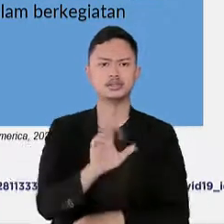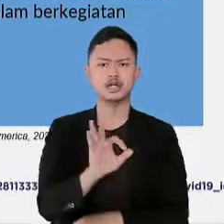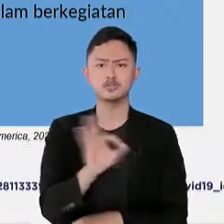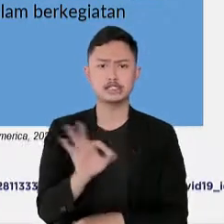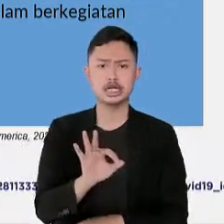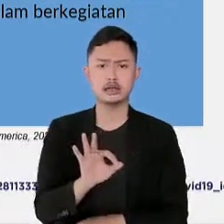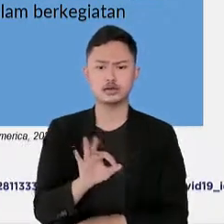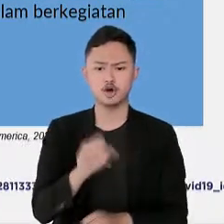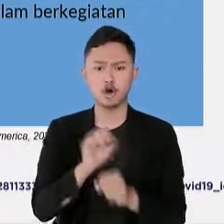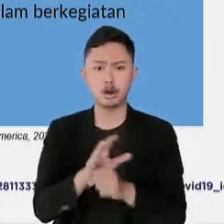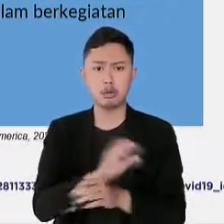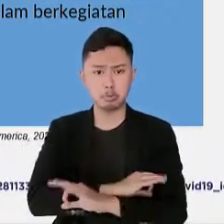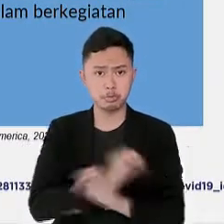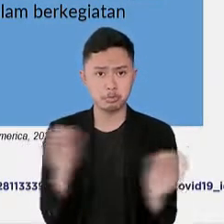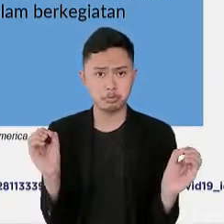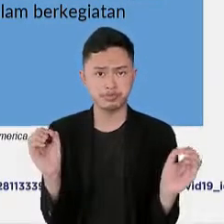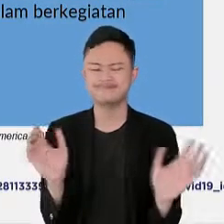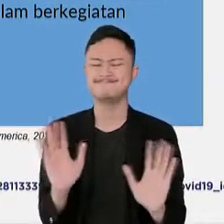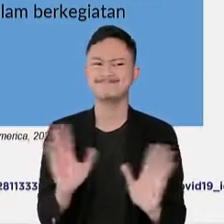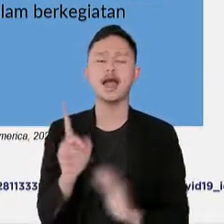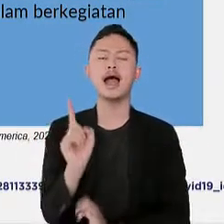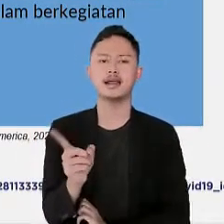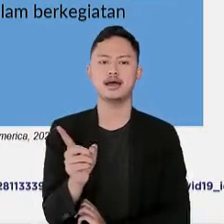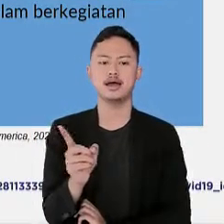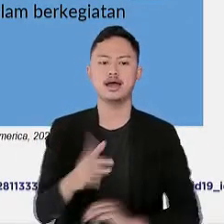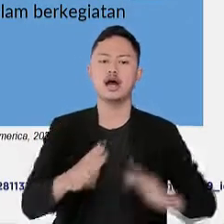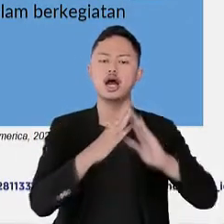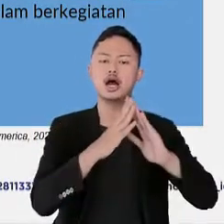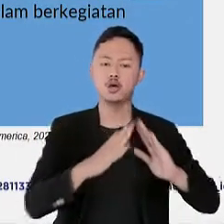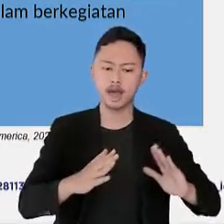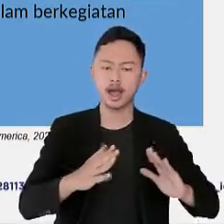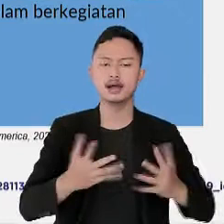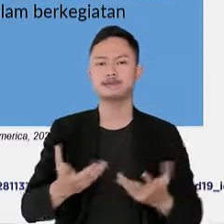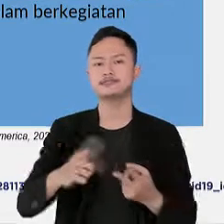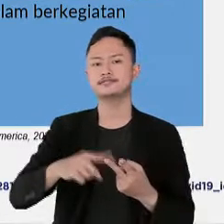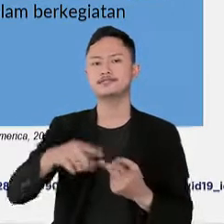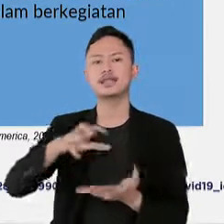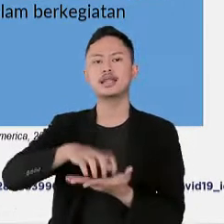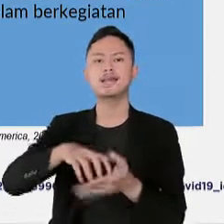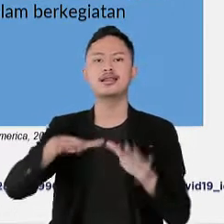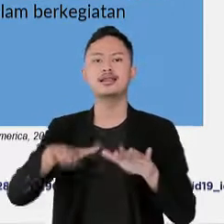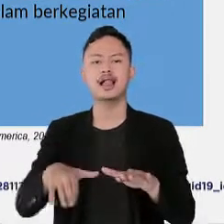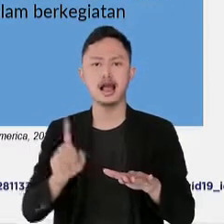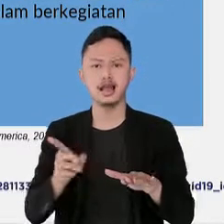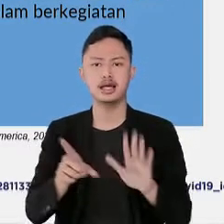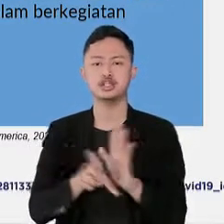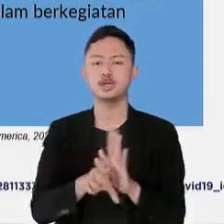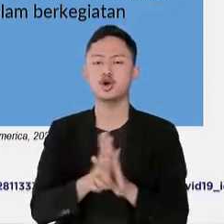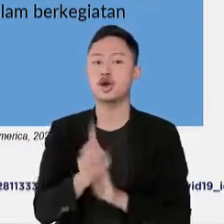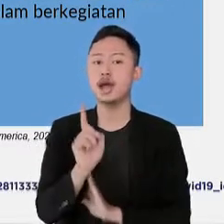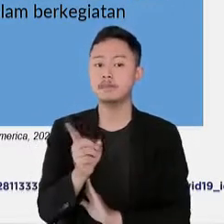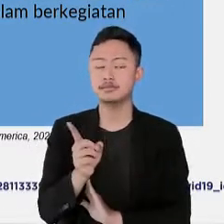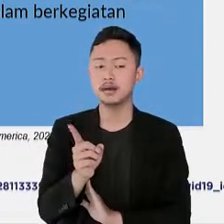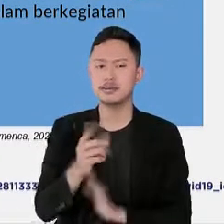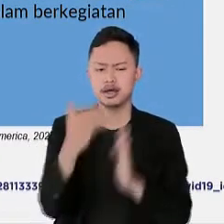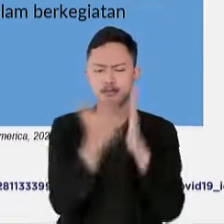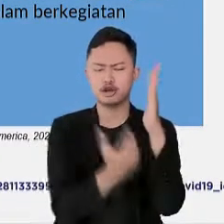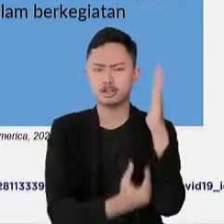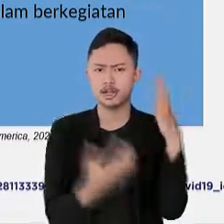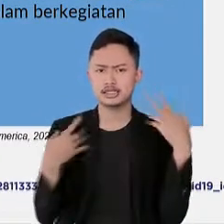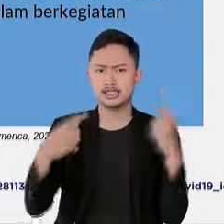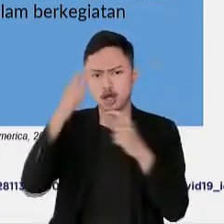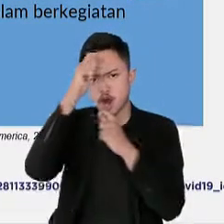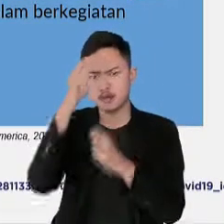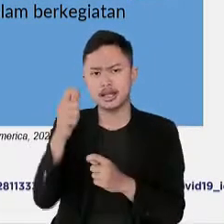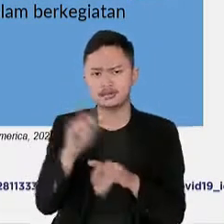penularan faktor risiko di rumah dan lingkungan tempat tinggal diantaranya adalah tingkat kepatuan protokol kesehatan